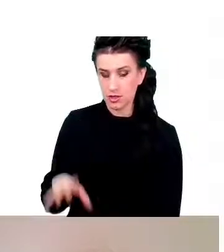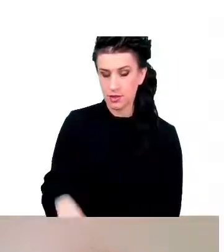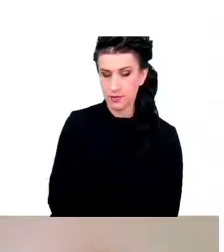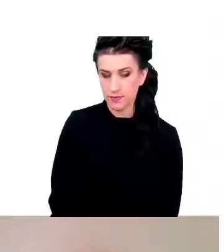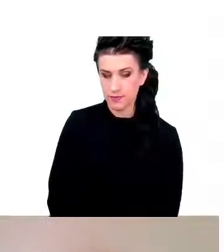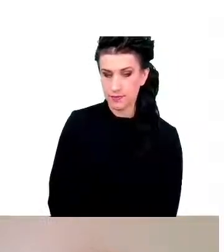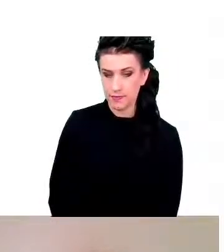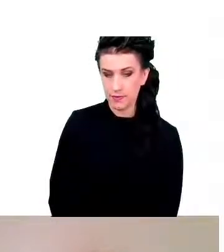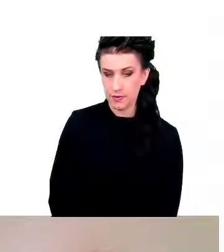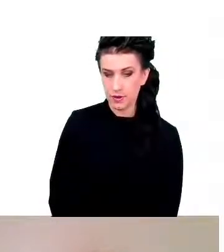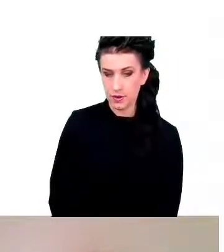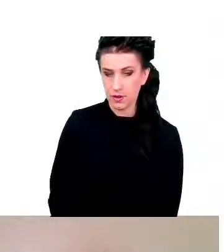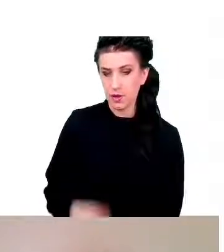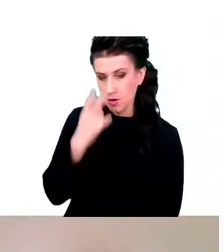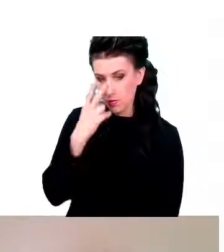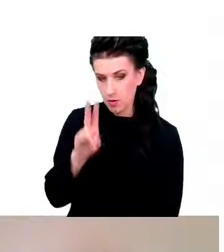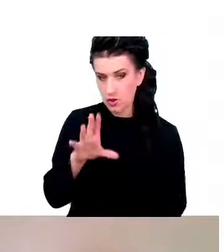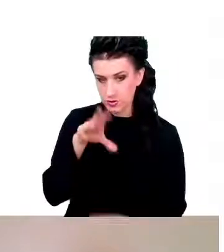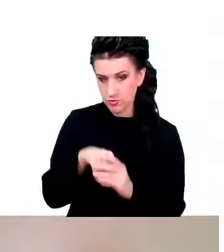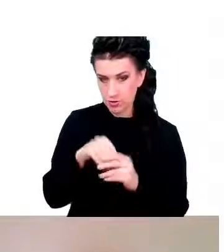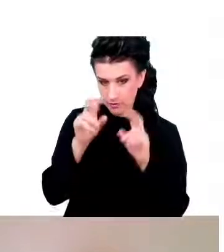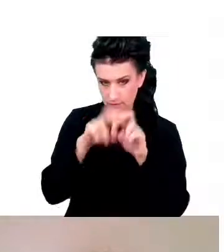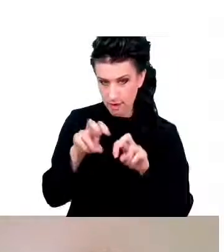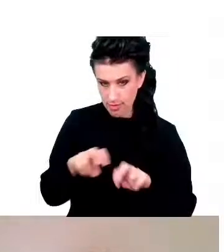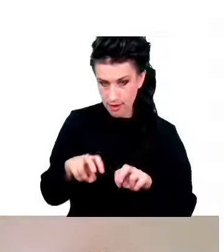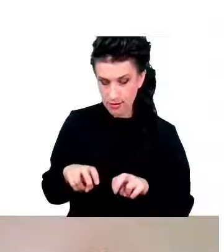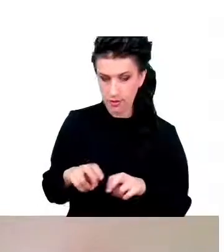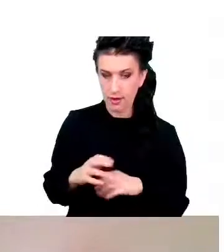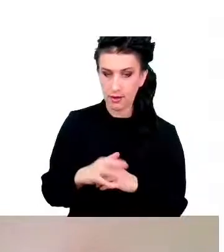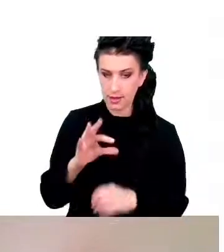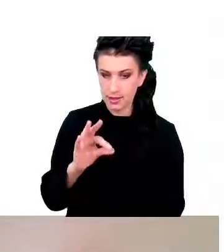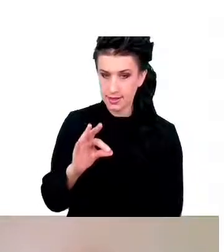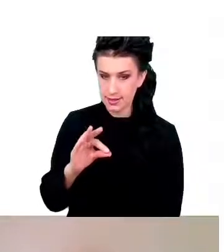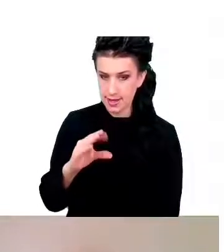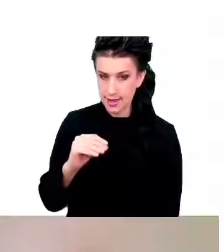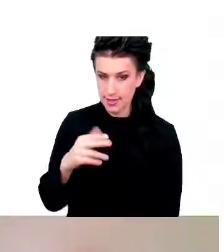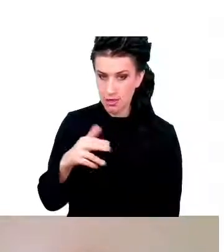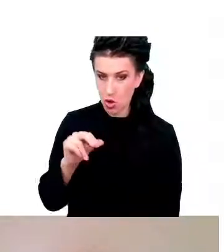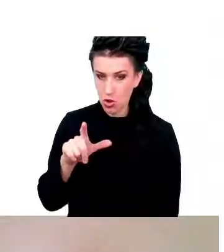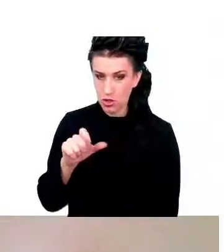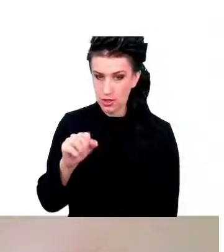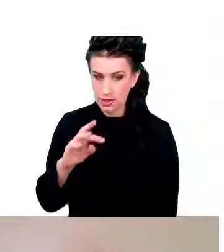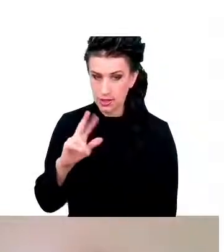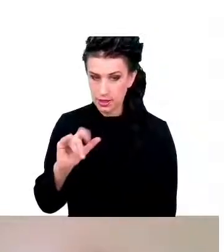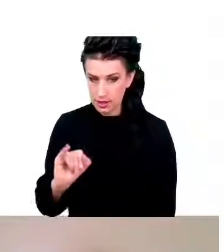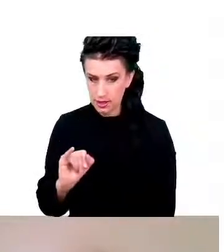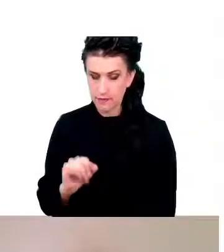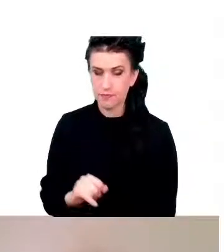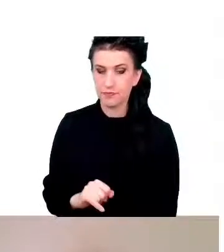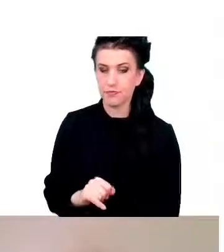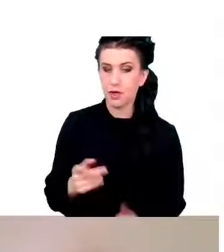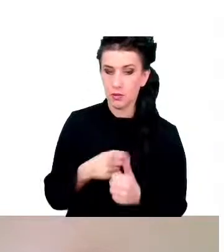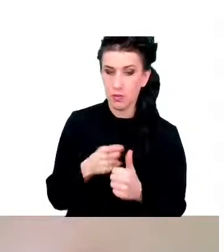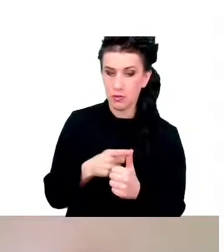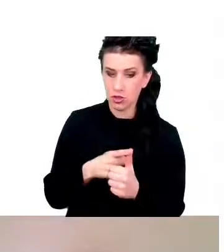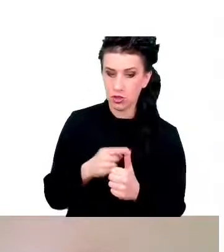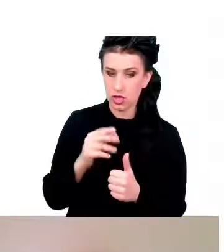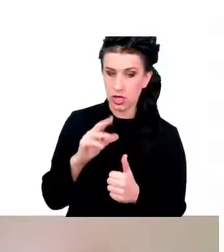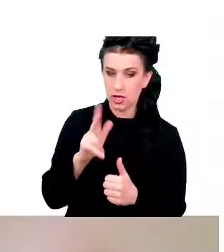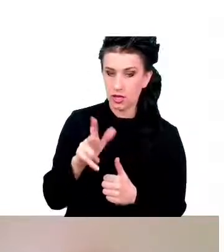senolityki, w tym przypadku mieszanina desatonibu i kwercytyny podawane starym szczurom